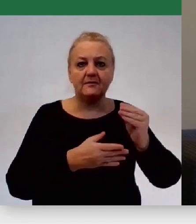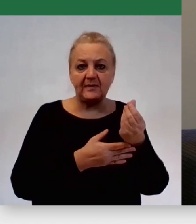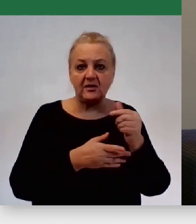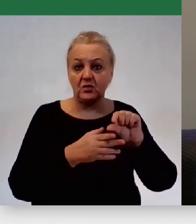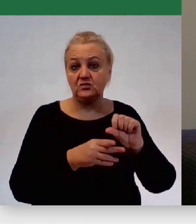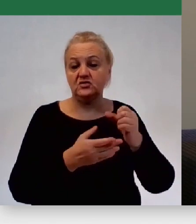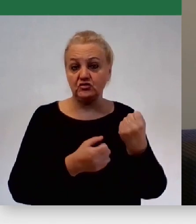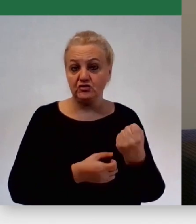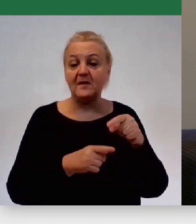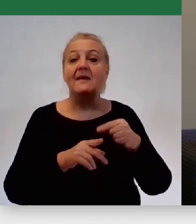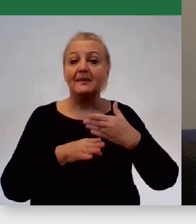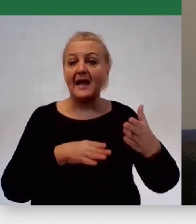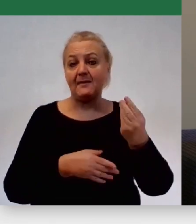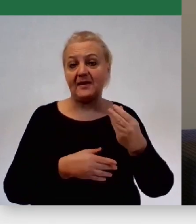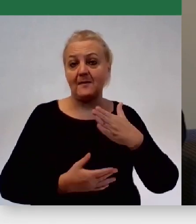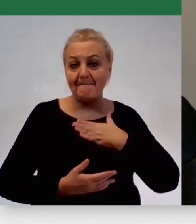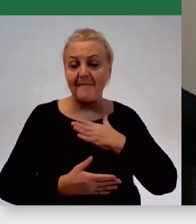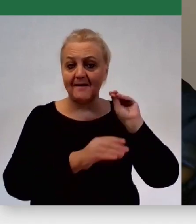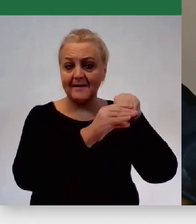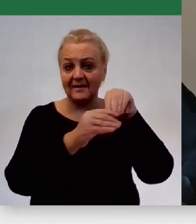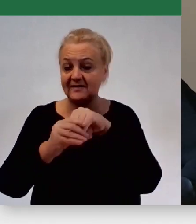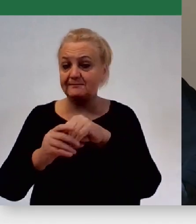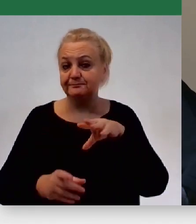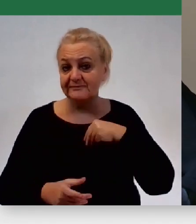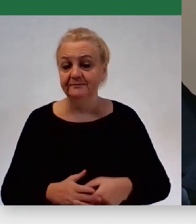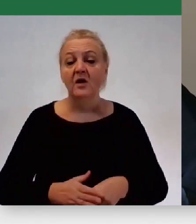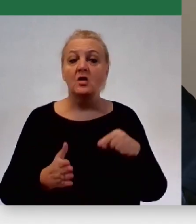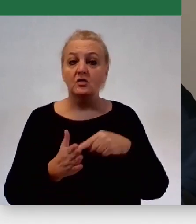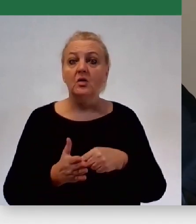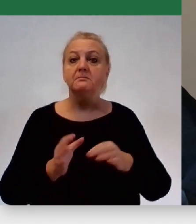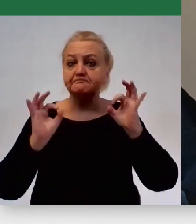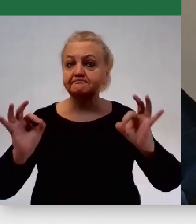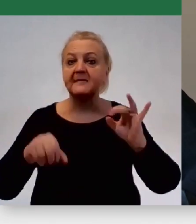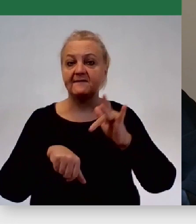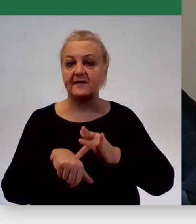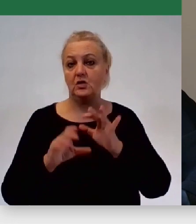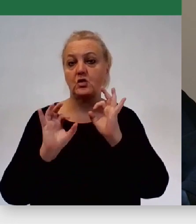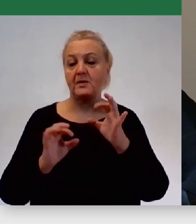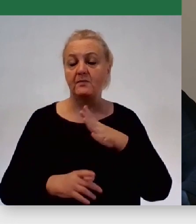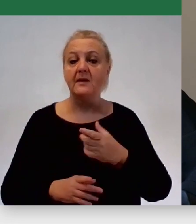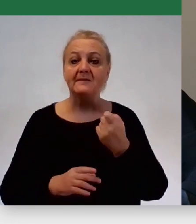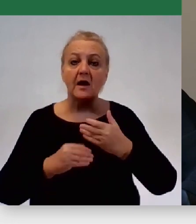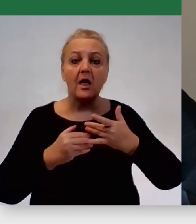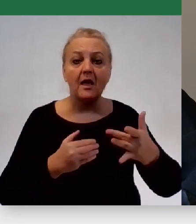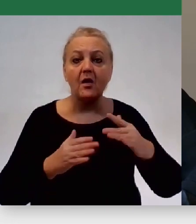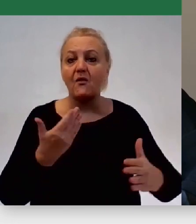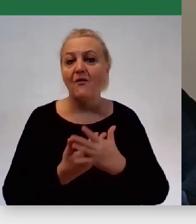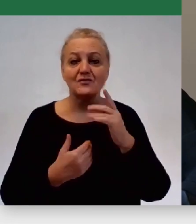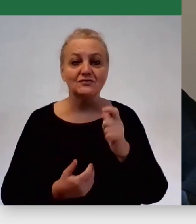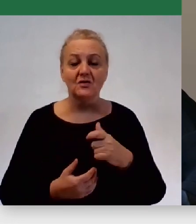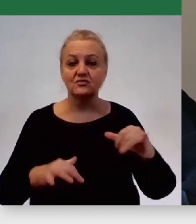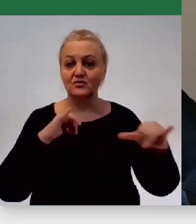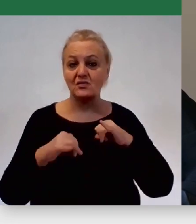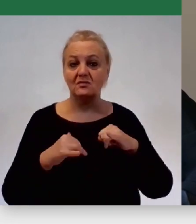mieć nadal środki na inwestycje. To przyniosło zamierzony efekt, bo chwilę później okazało się, że rząd